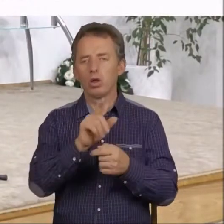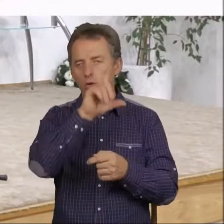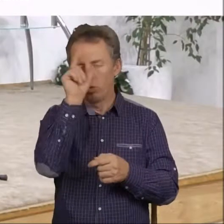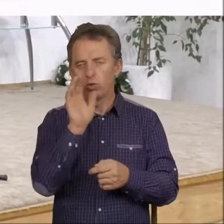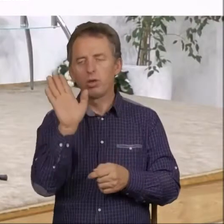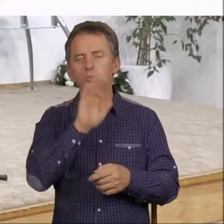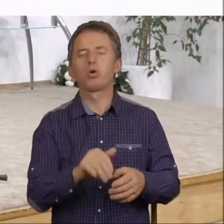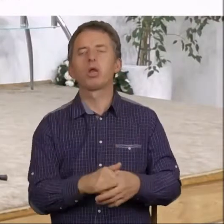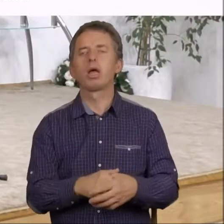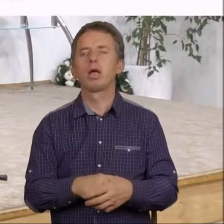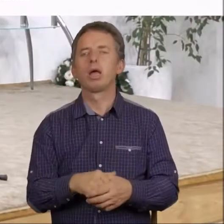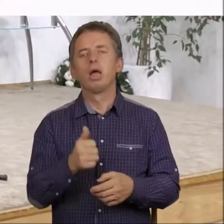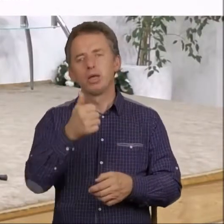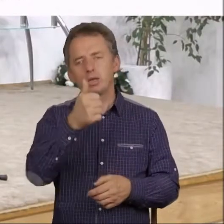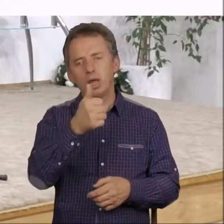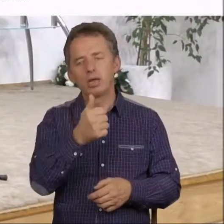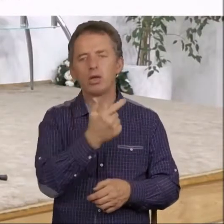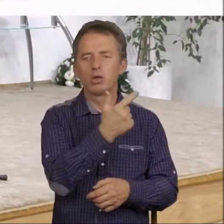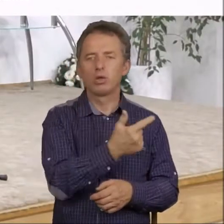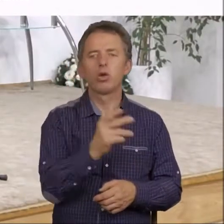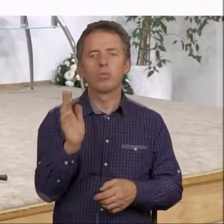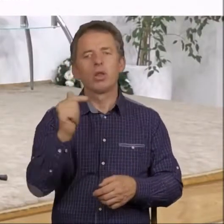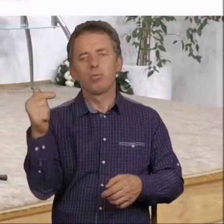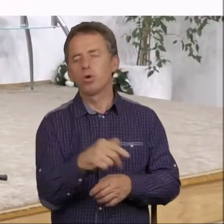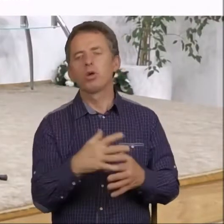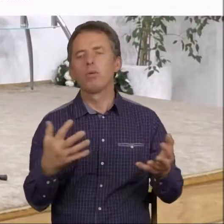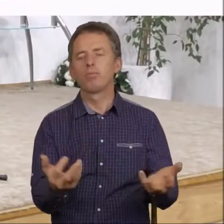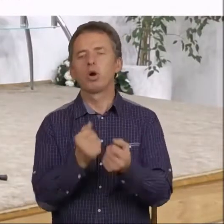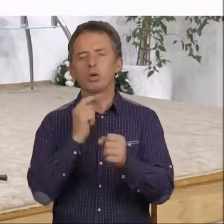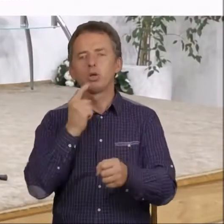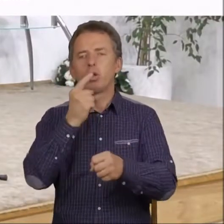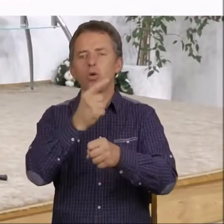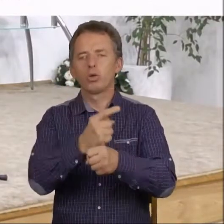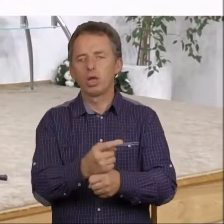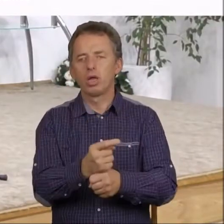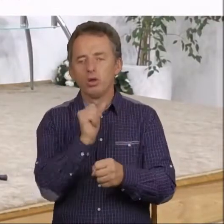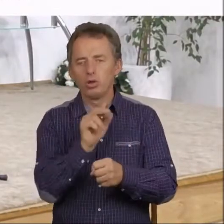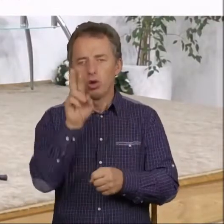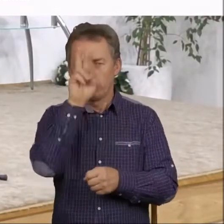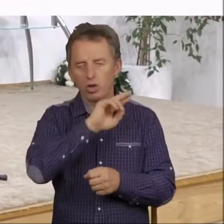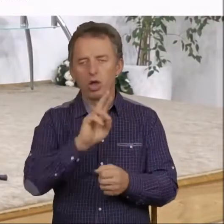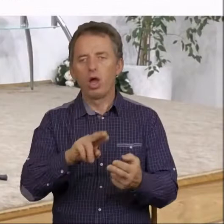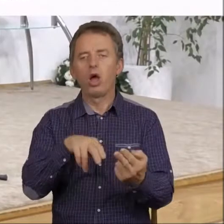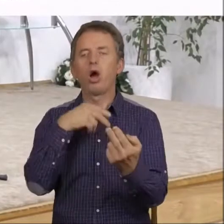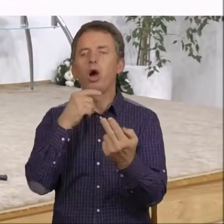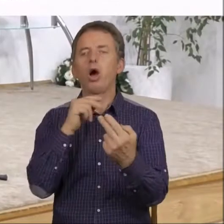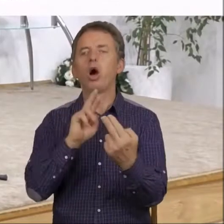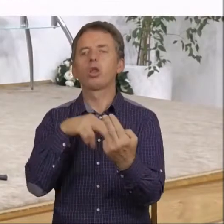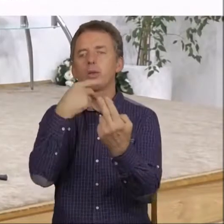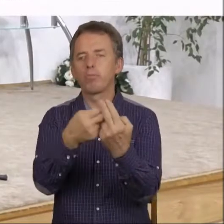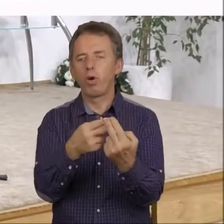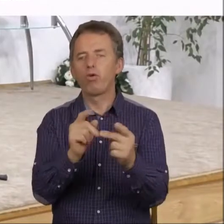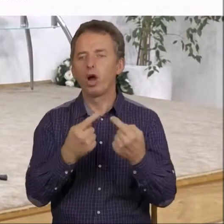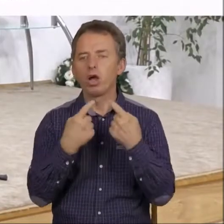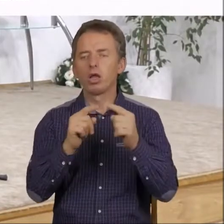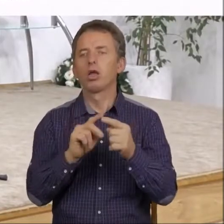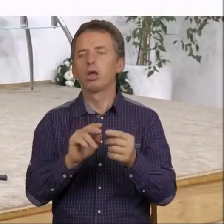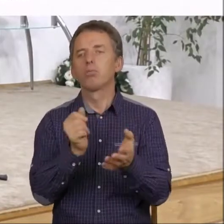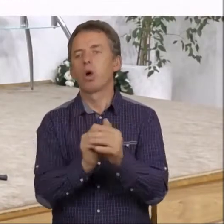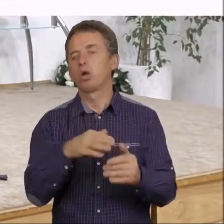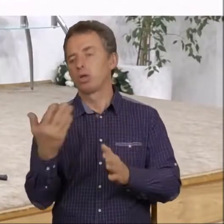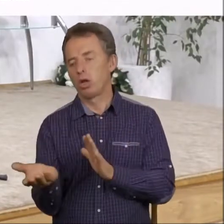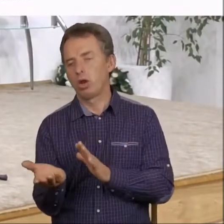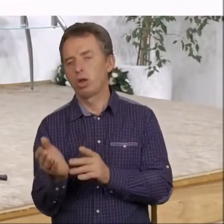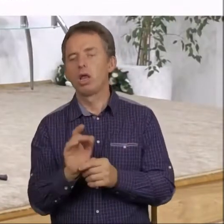Bożego. Jedni i drudzy będą musieli podjąć decyzję, czy rzeczywiście opowiedzieć się po stronie tej